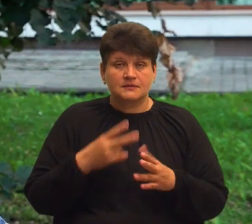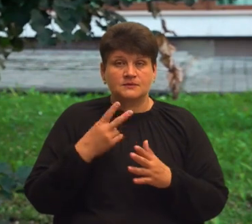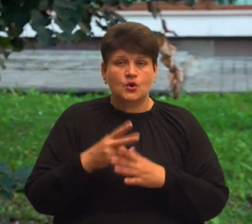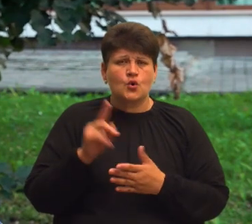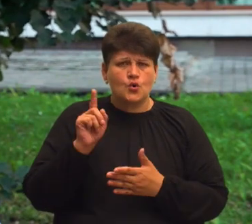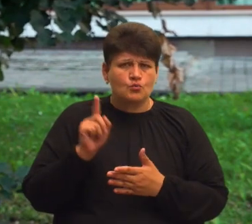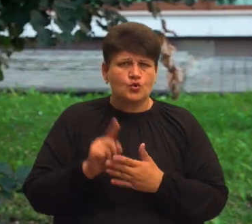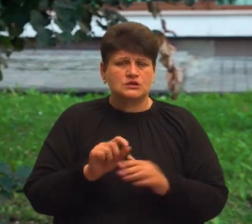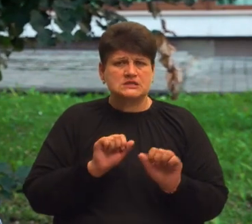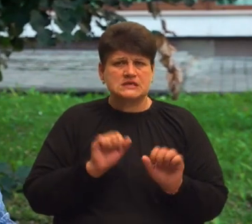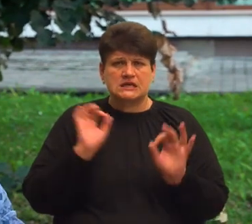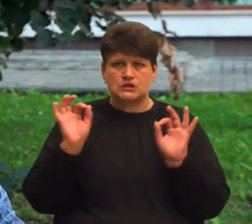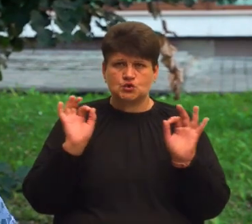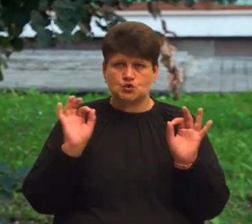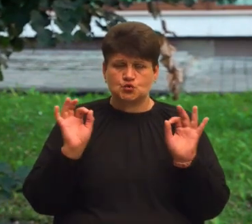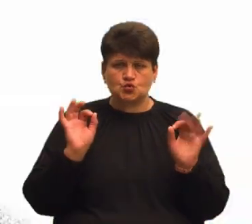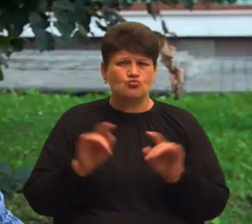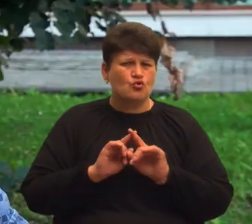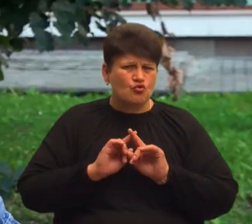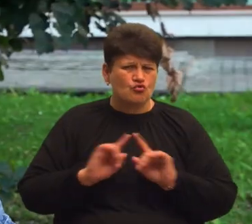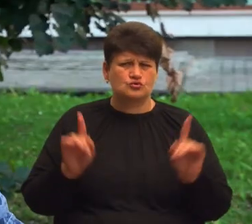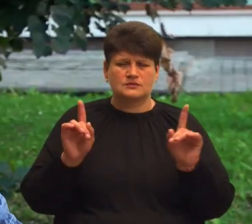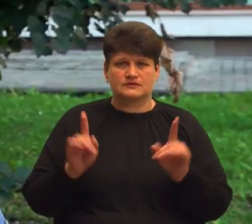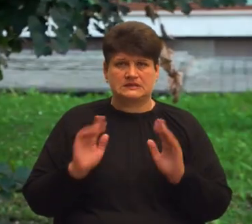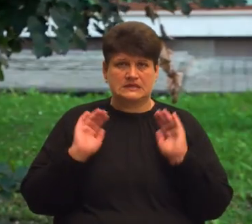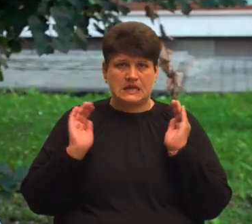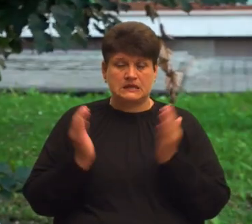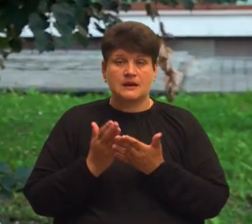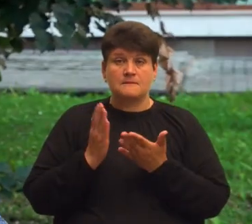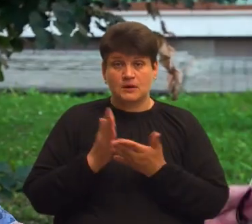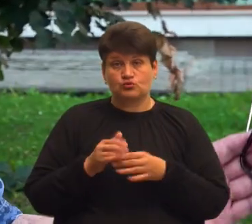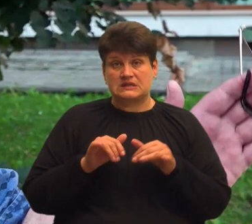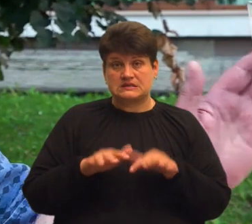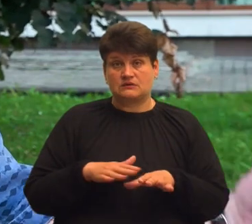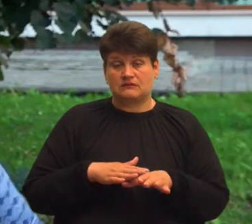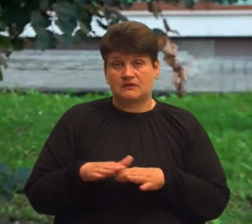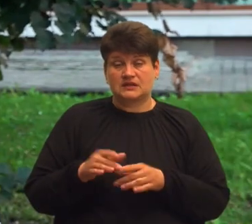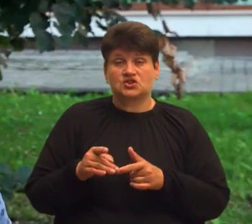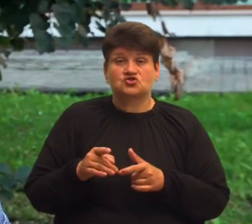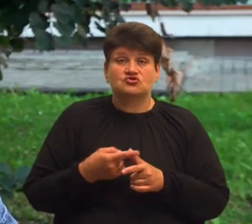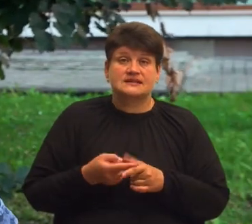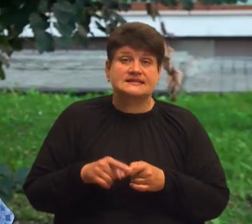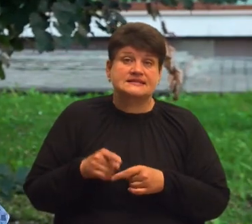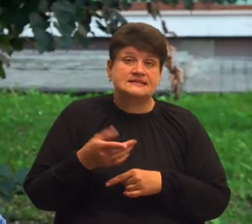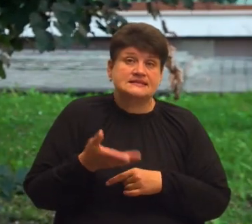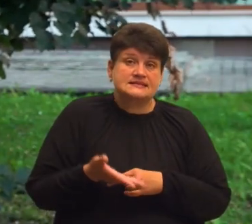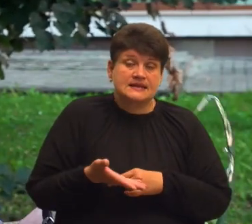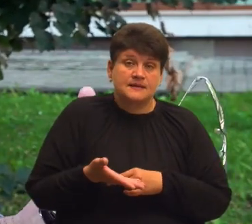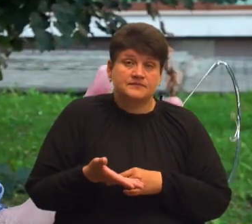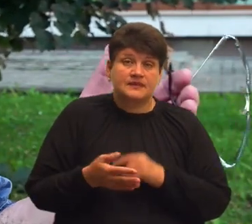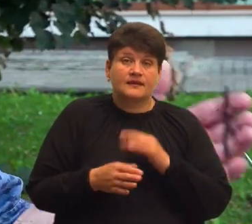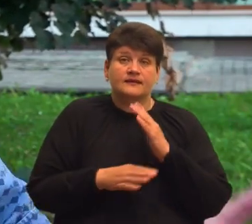захист від шуму, тим більше від стадіонів. Мають бути заходи виконувані. Чи це якісь